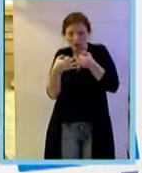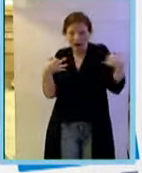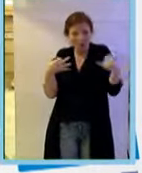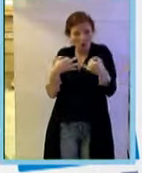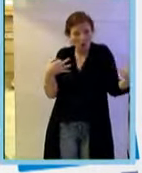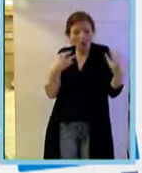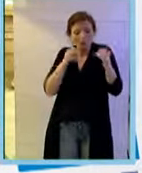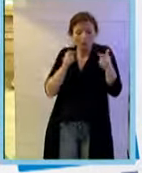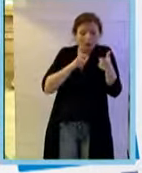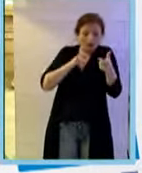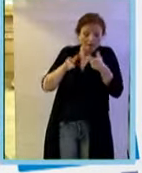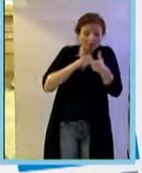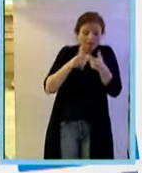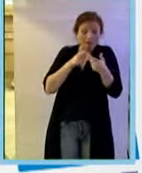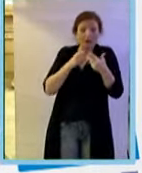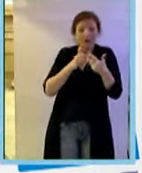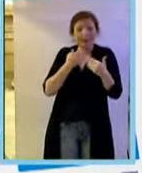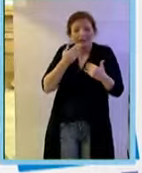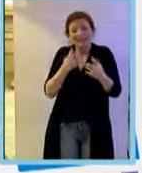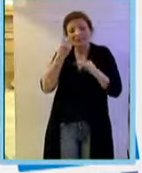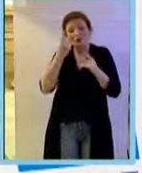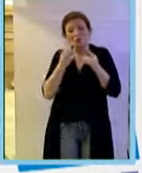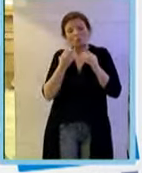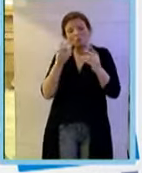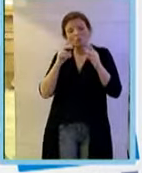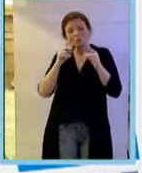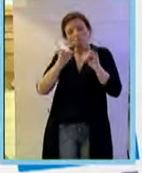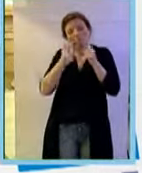con una variante del VEGF.